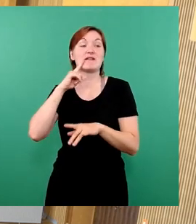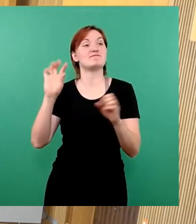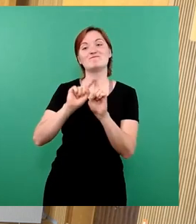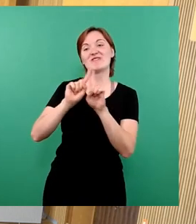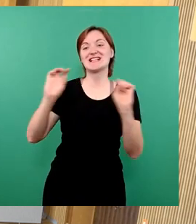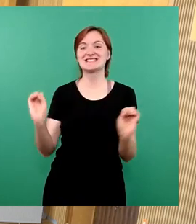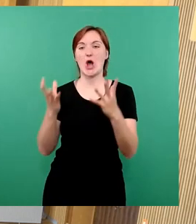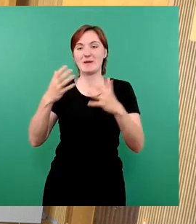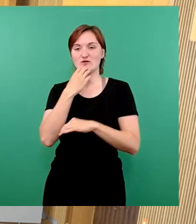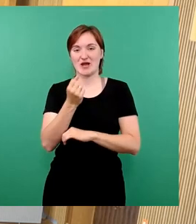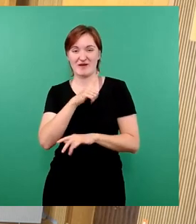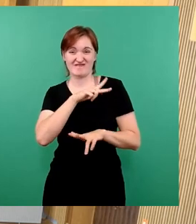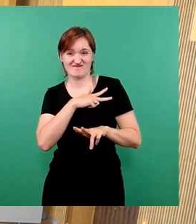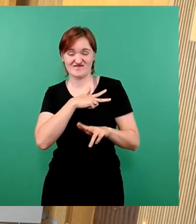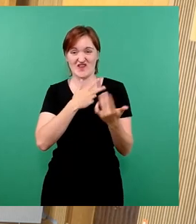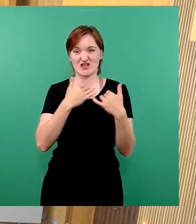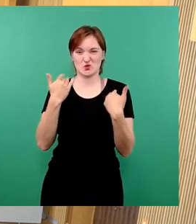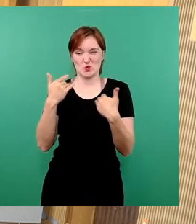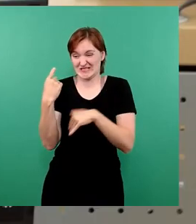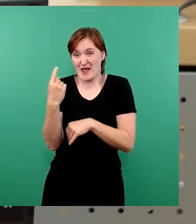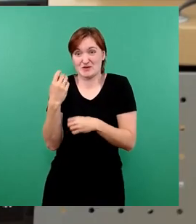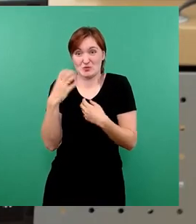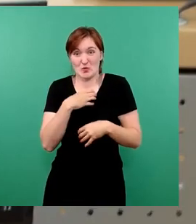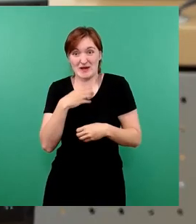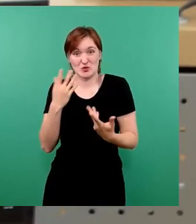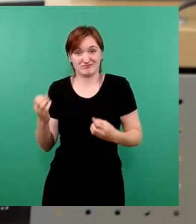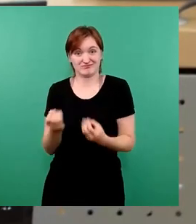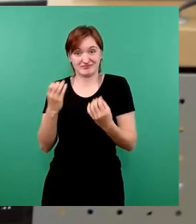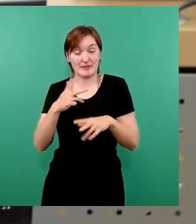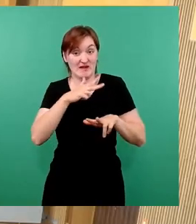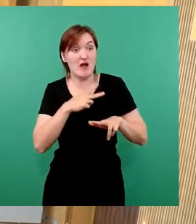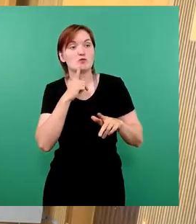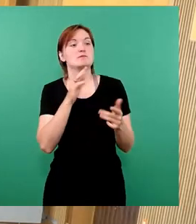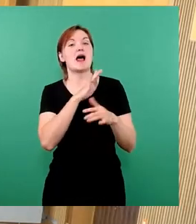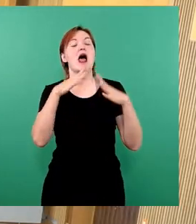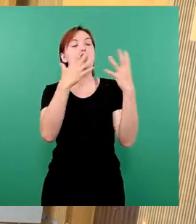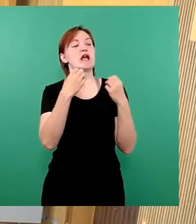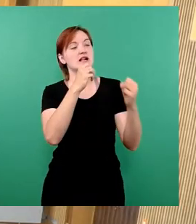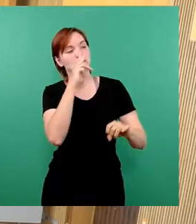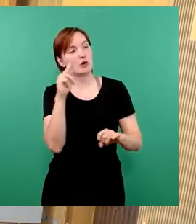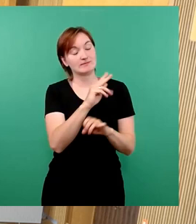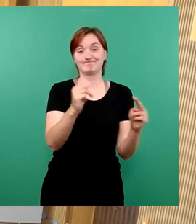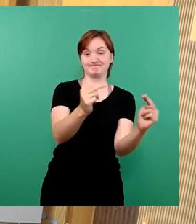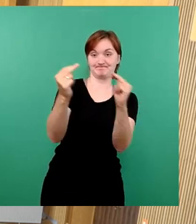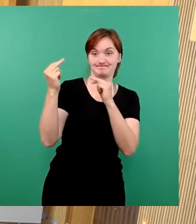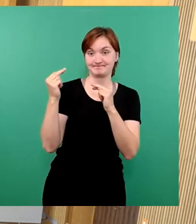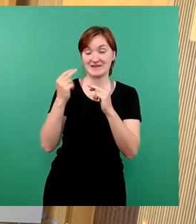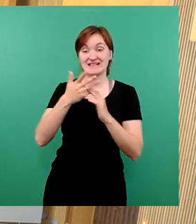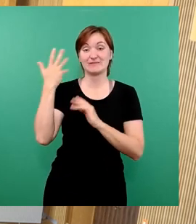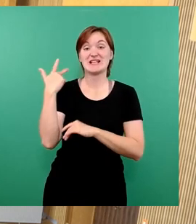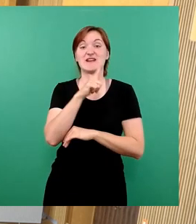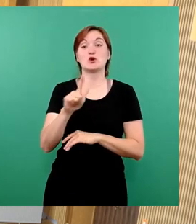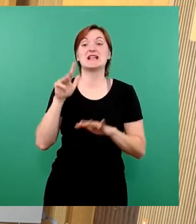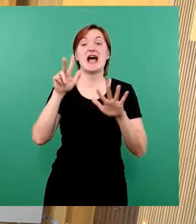Probleme uns strukturell ja mit eingebrockt hat. Seien wir ehrlich und schauen auf den Haushalt. Ein Blick zurück hilft. Einnahmen 2018